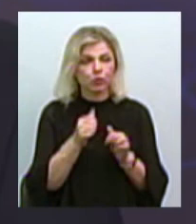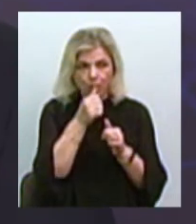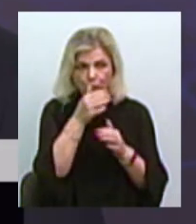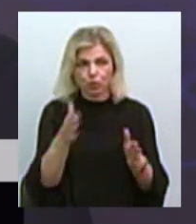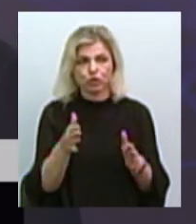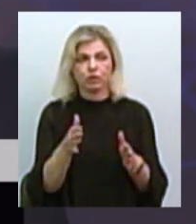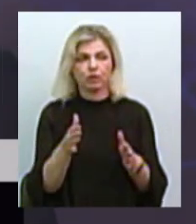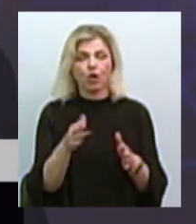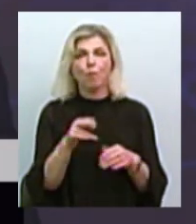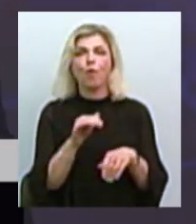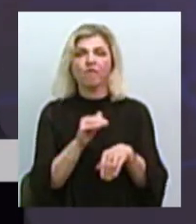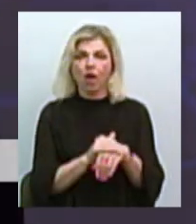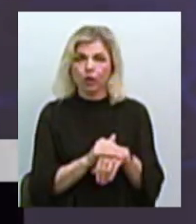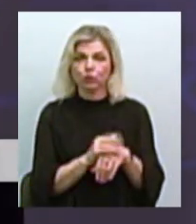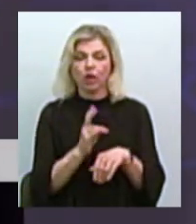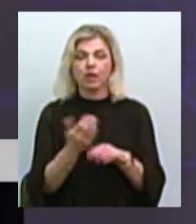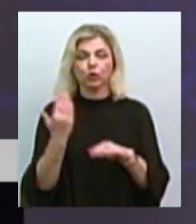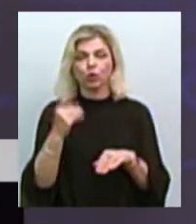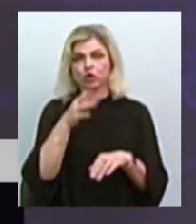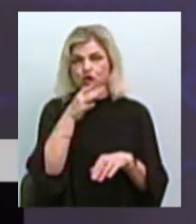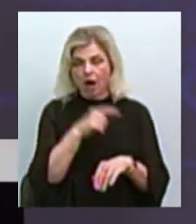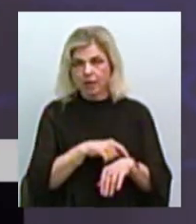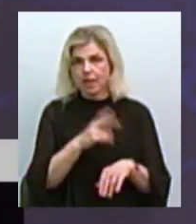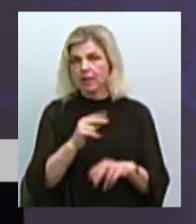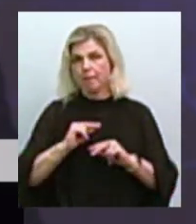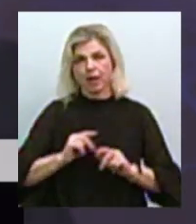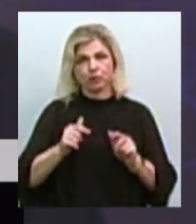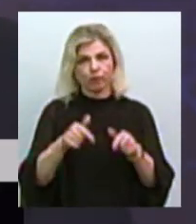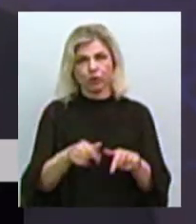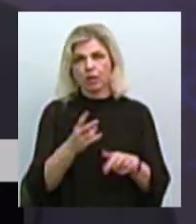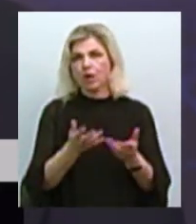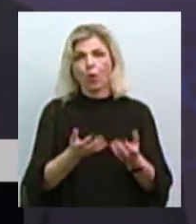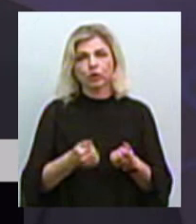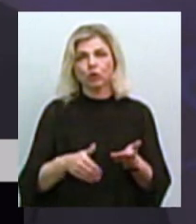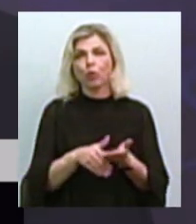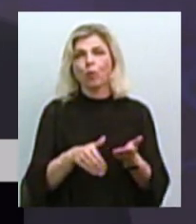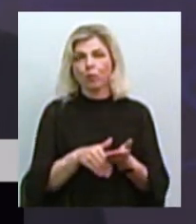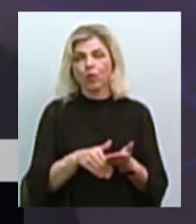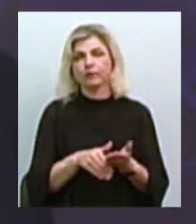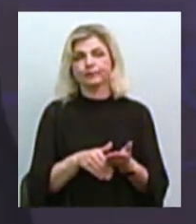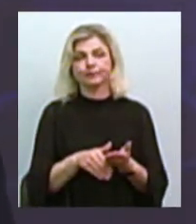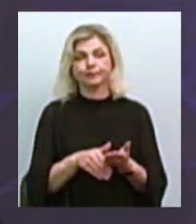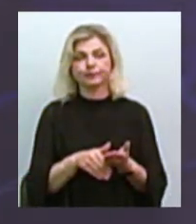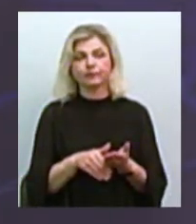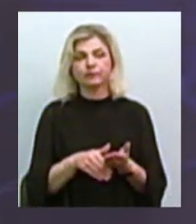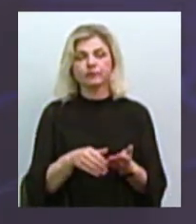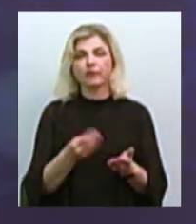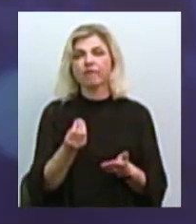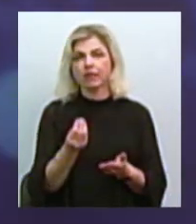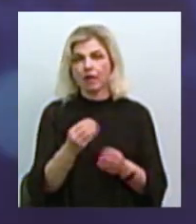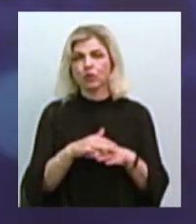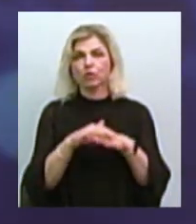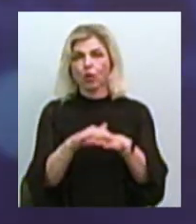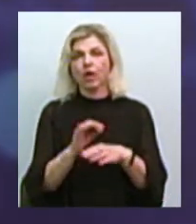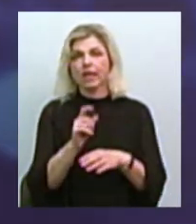по факту на той час не працевлаштована і не отримує допомогу, вірніше, не допомогу, а фінансове надходження з